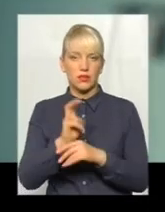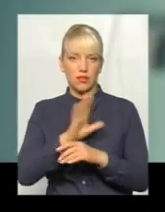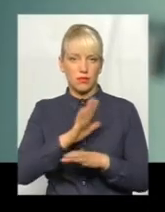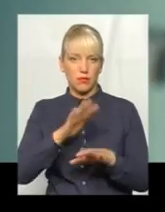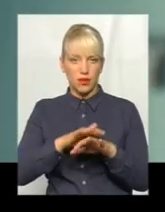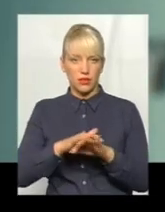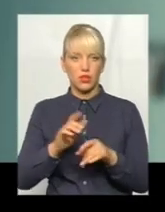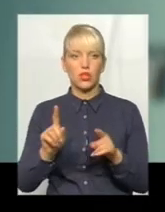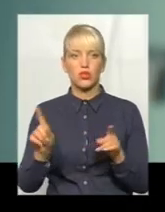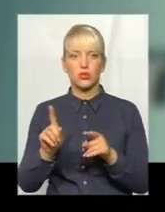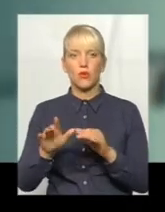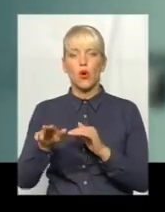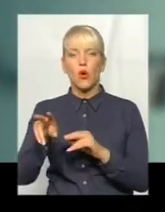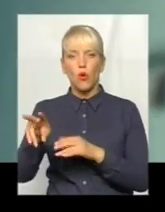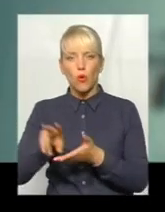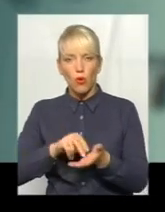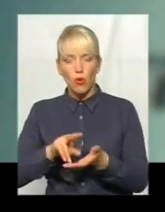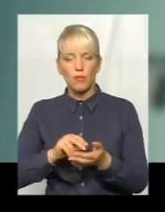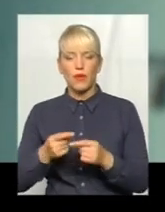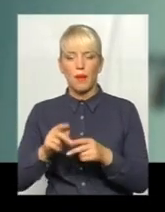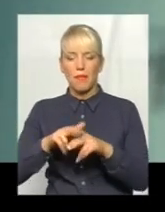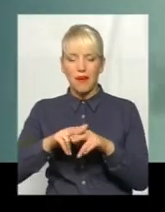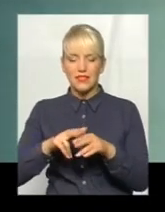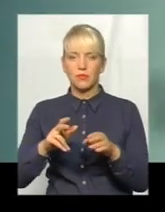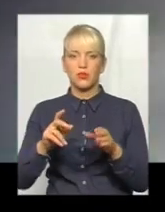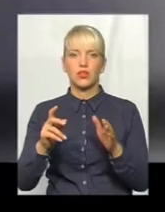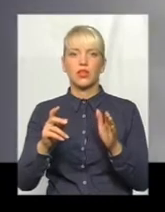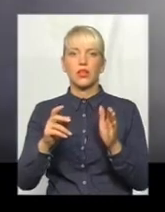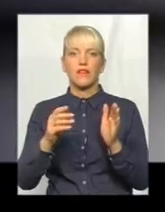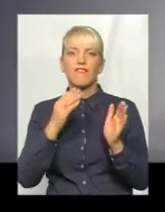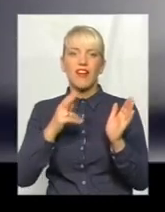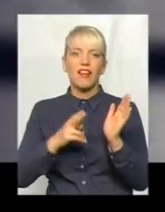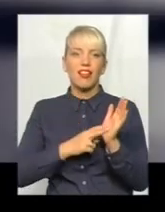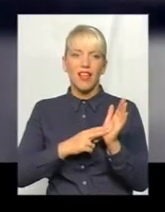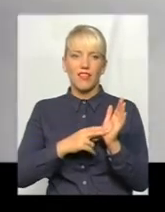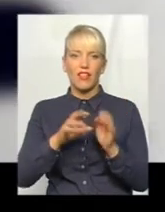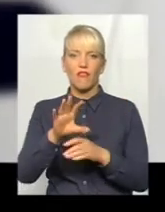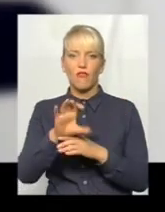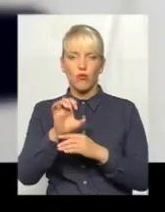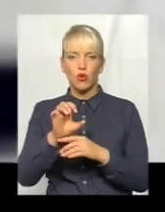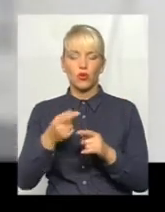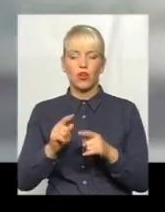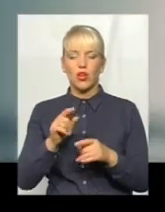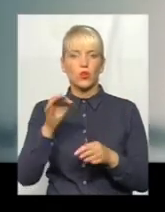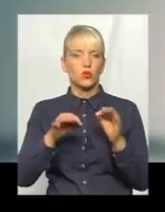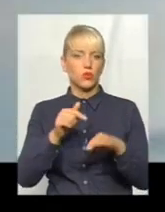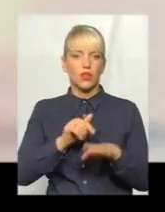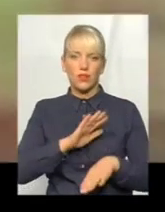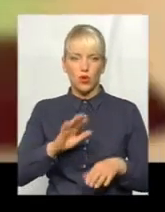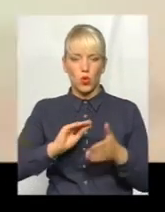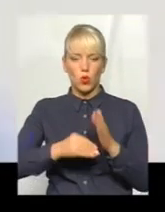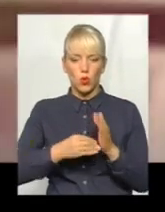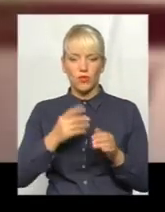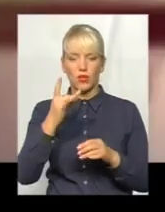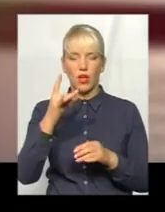надала копію викраденого паспорта, склайним фото іншого чоловіка суд не відреагував. Довідка з міліції про